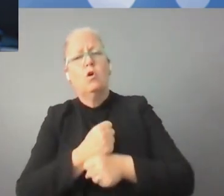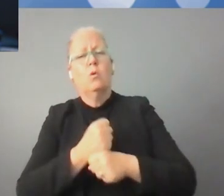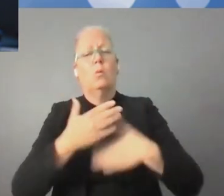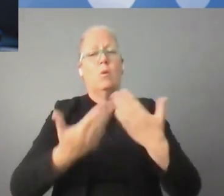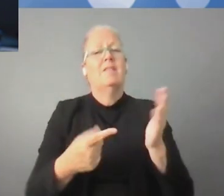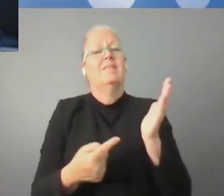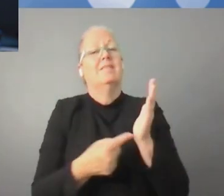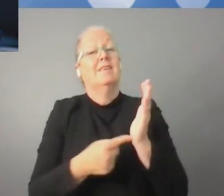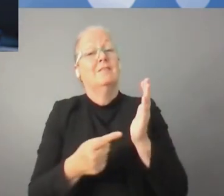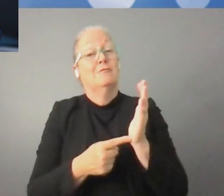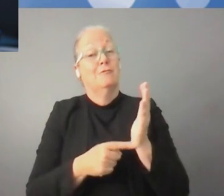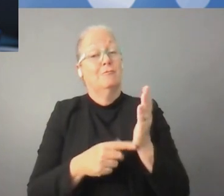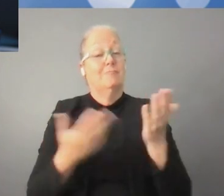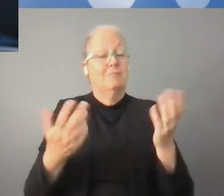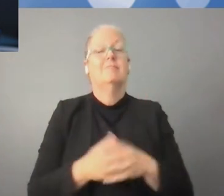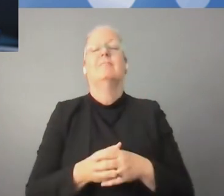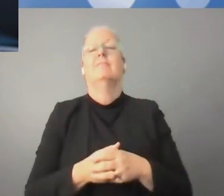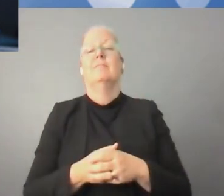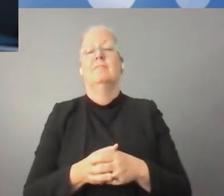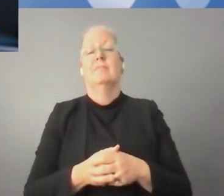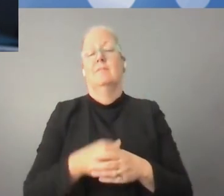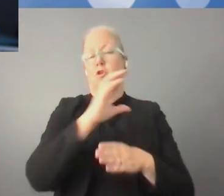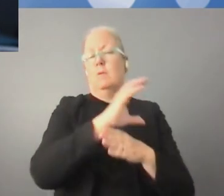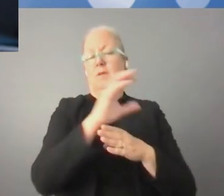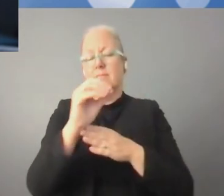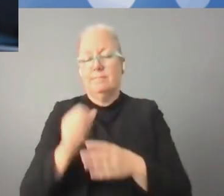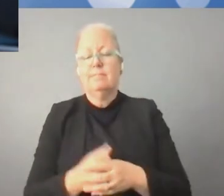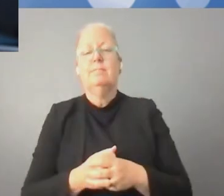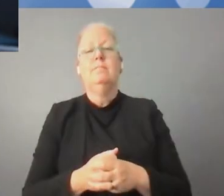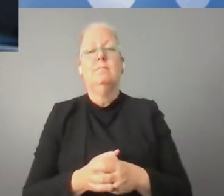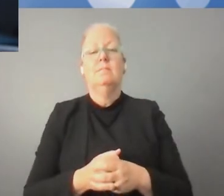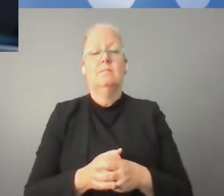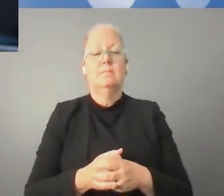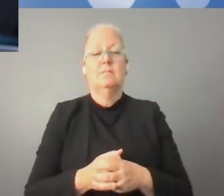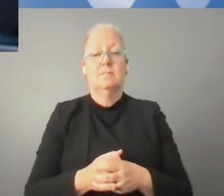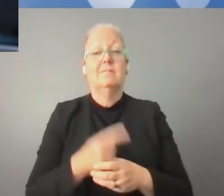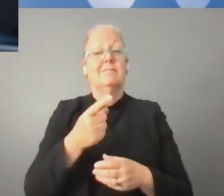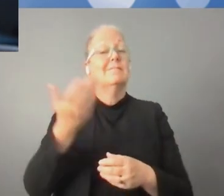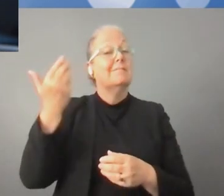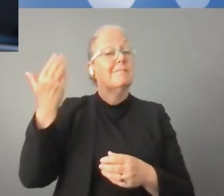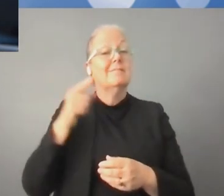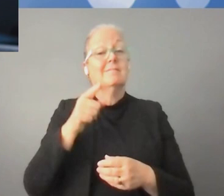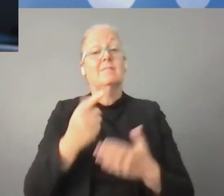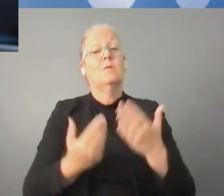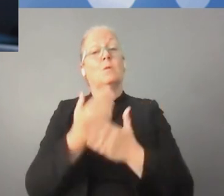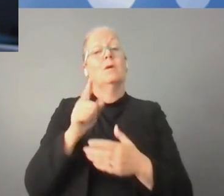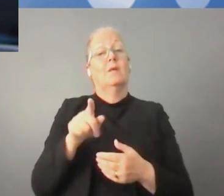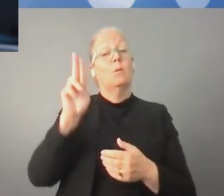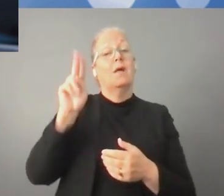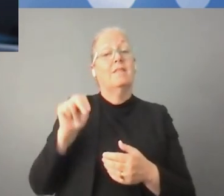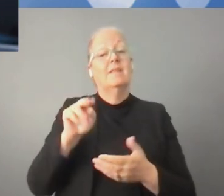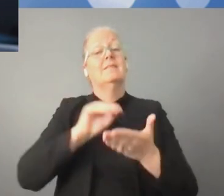الإنترنت وعمل وقوائد تنظم عمل الشركات التكنولوجية. في هذا السياق ننظر